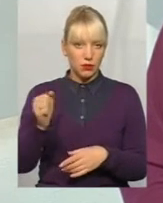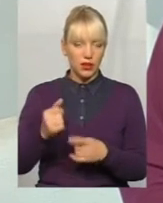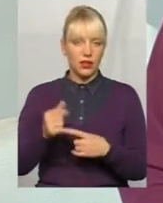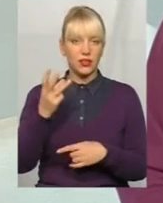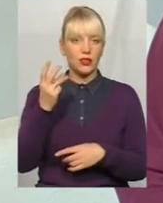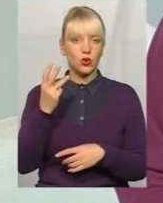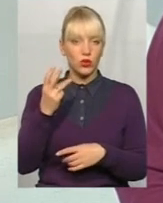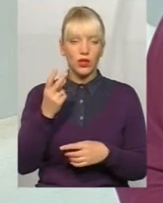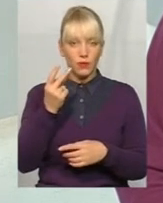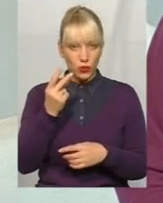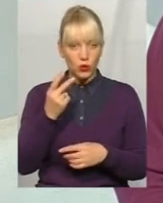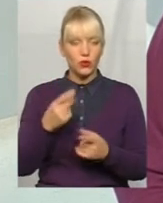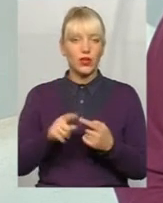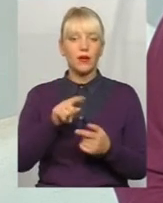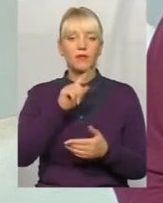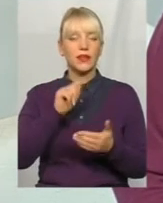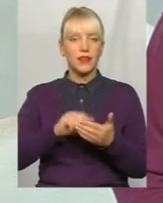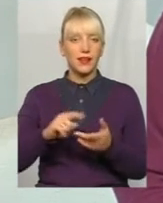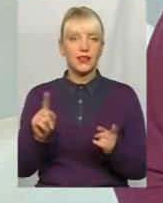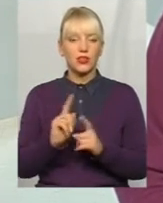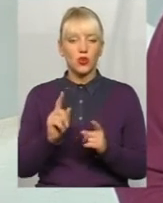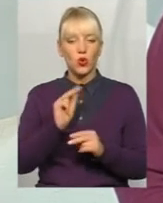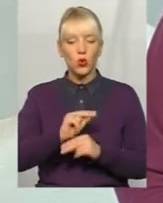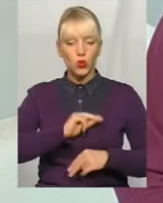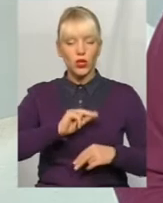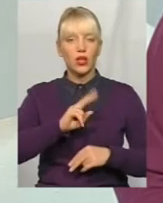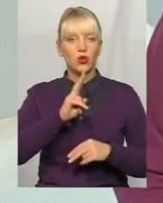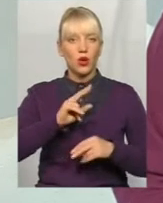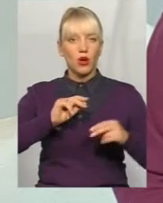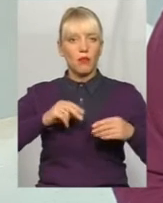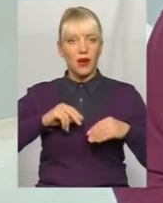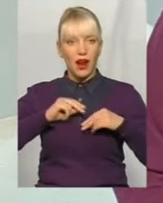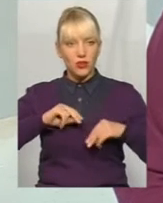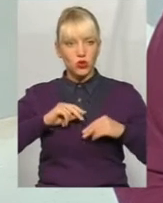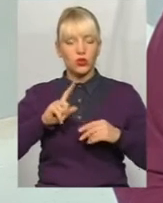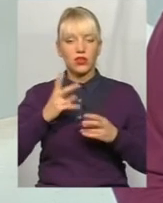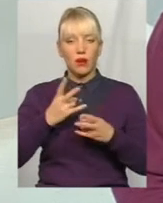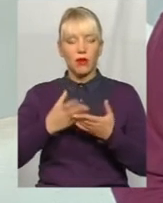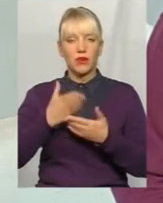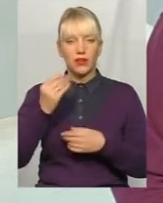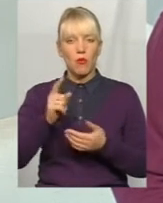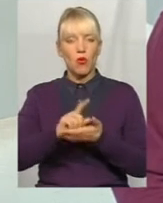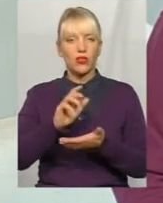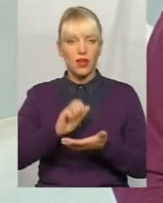Ті люди, які працюють, кажуть, що треба сплачувати якісь податки за